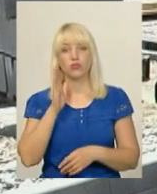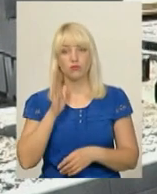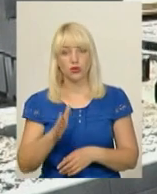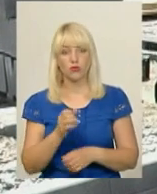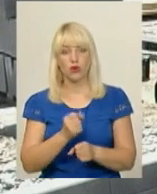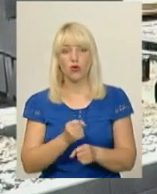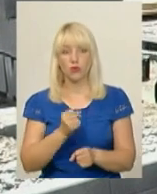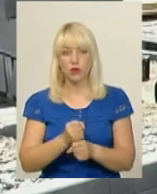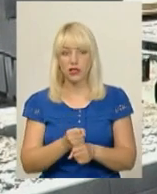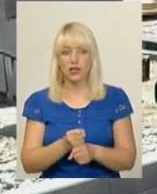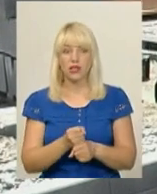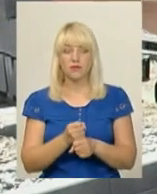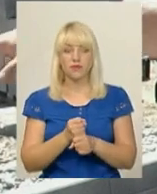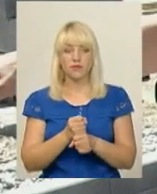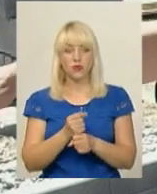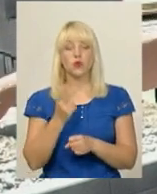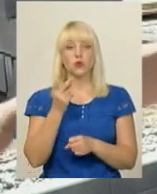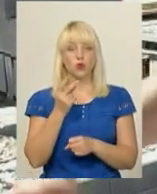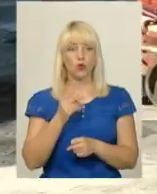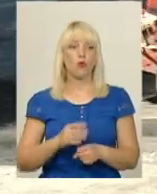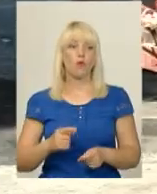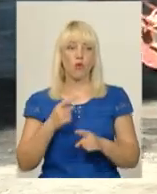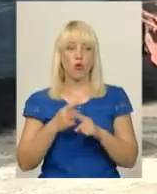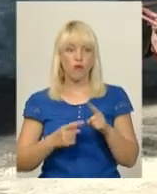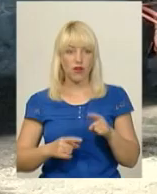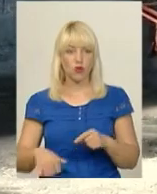другу половину площі.